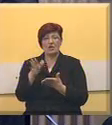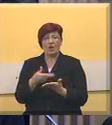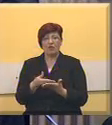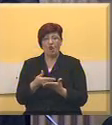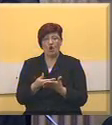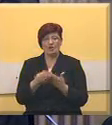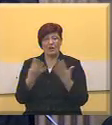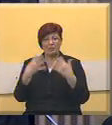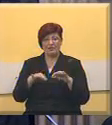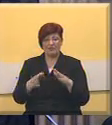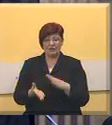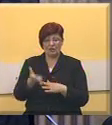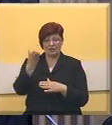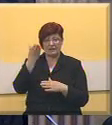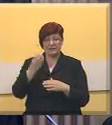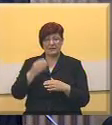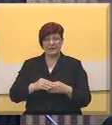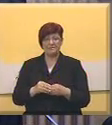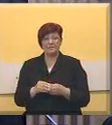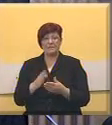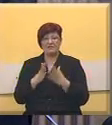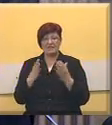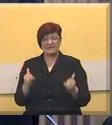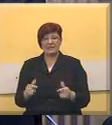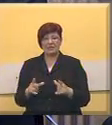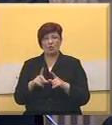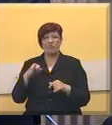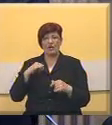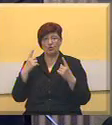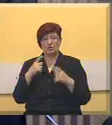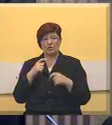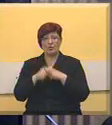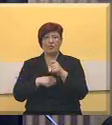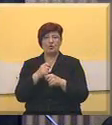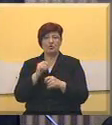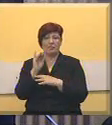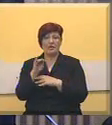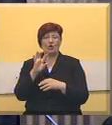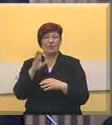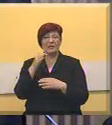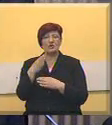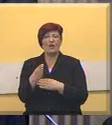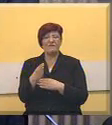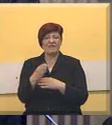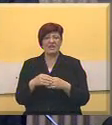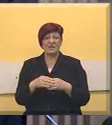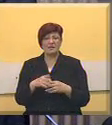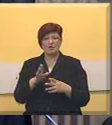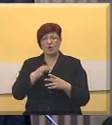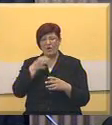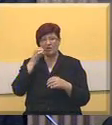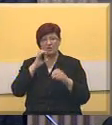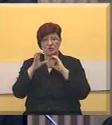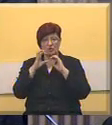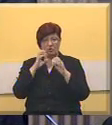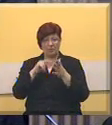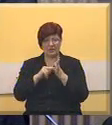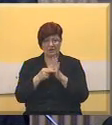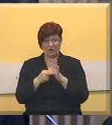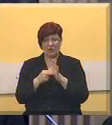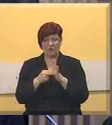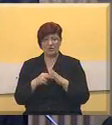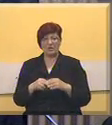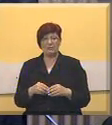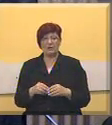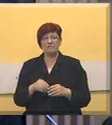privrednog rasta. Već sada u Vojvodini posluje preko 500 firmi koja se bave informacijalno-komunikacijalnim u tehnologijama